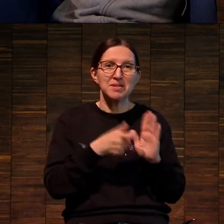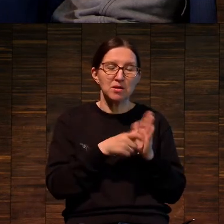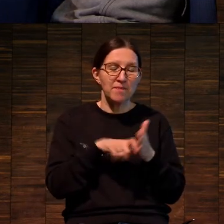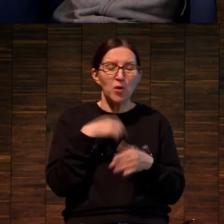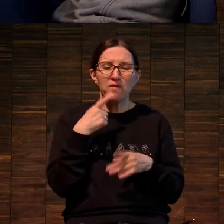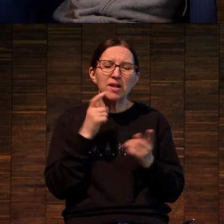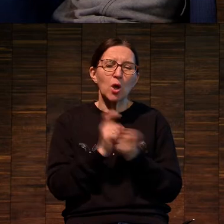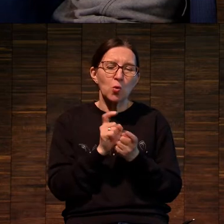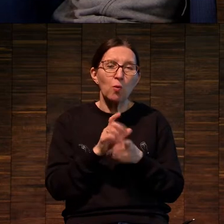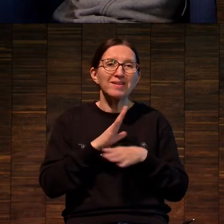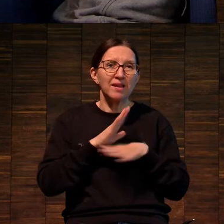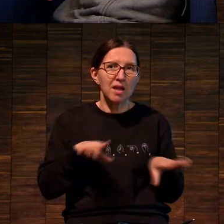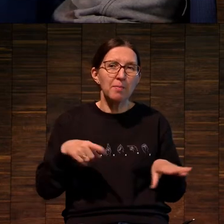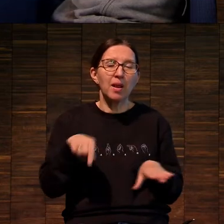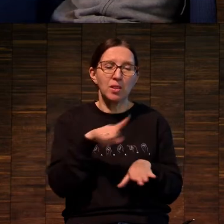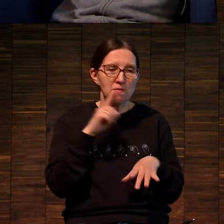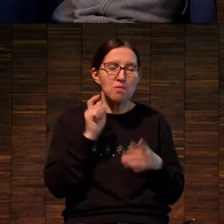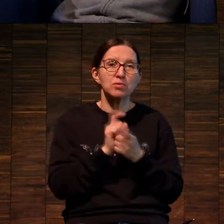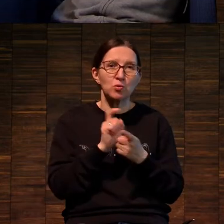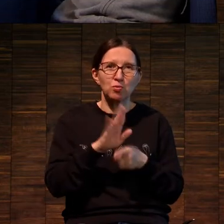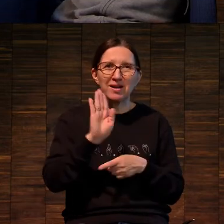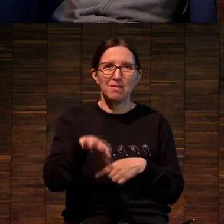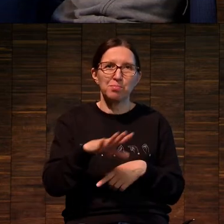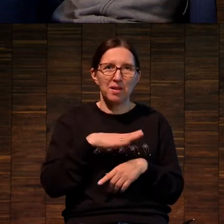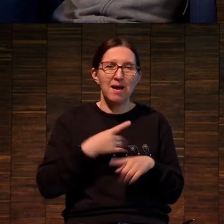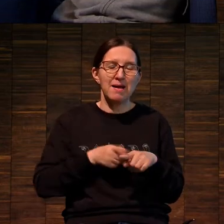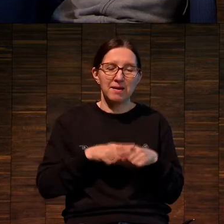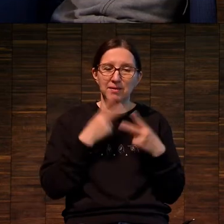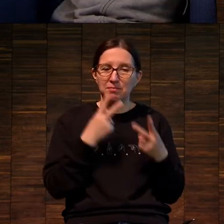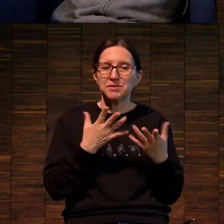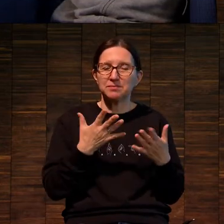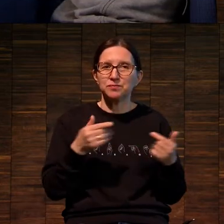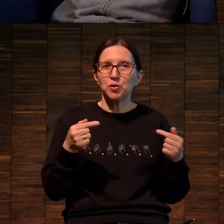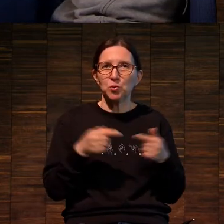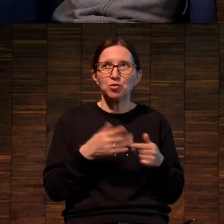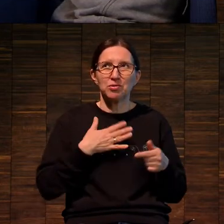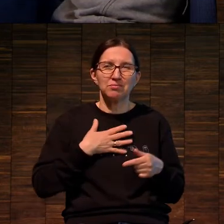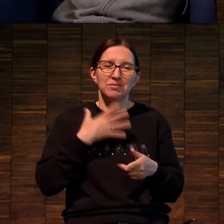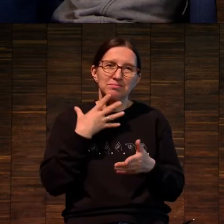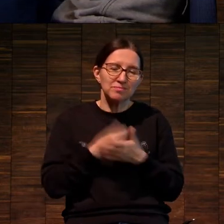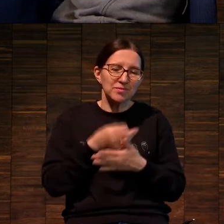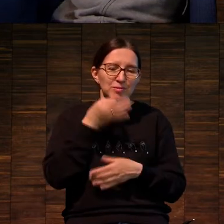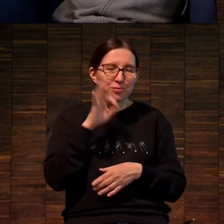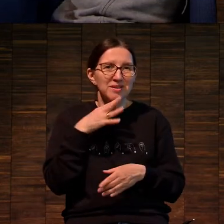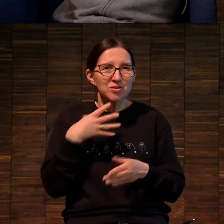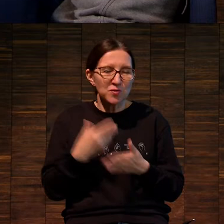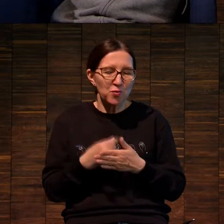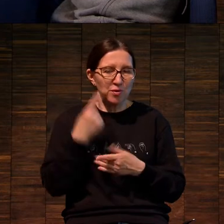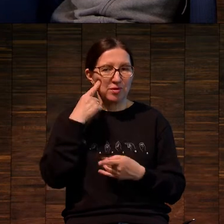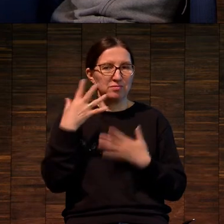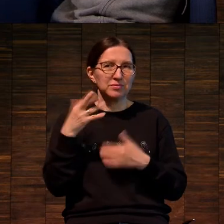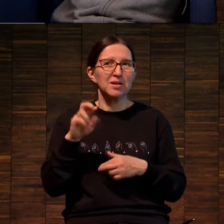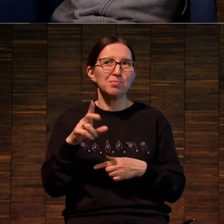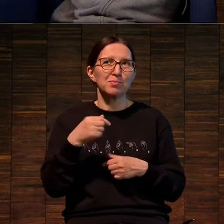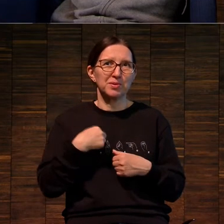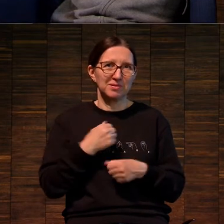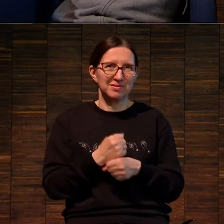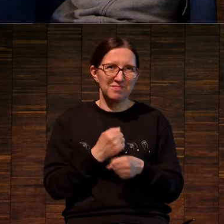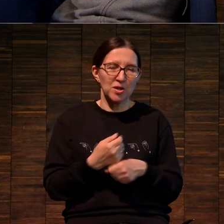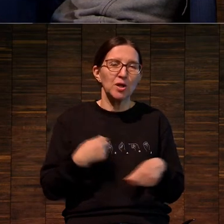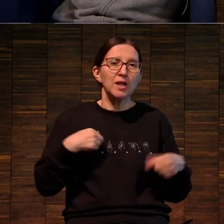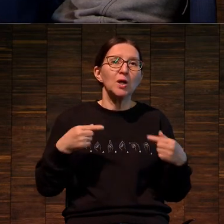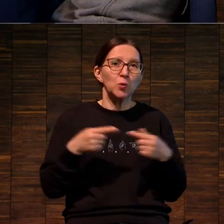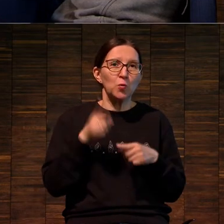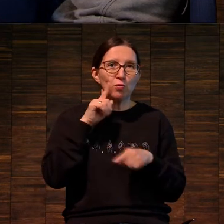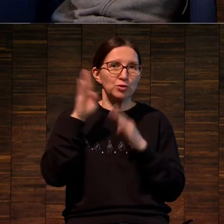что ругани не было, но я представляю, что ругань была. Я это экстраполирую на свой опыт, я немножко